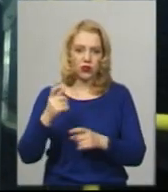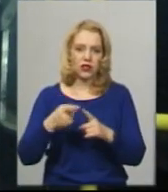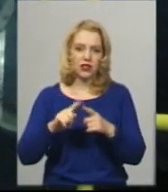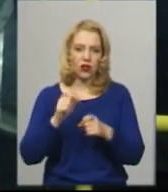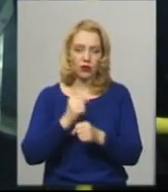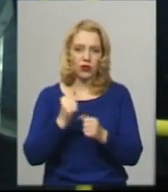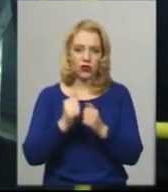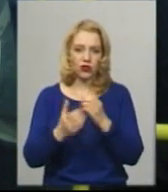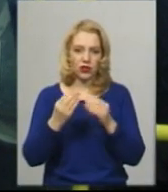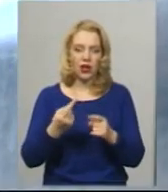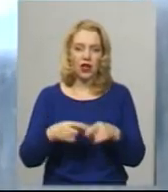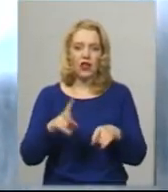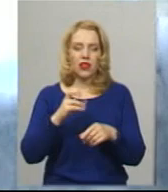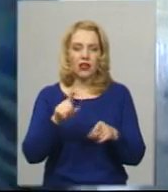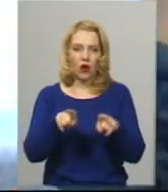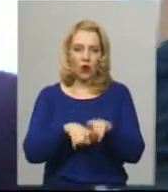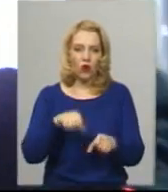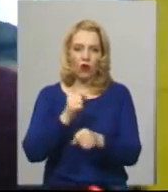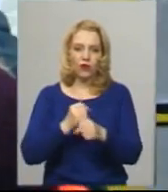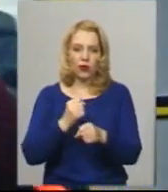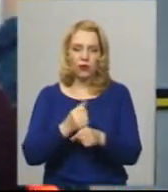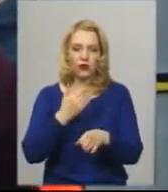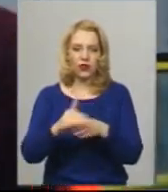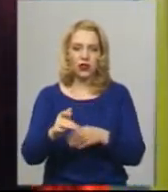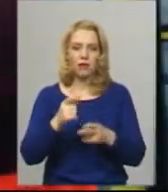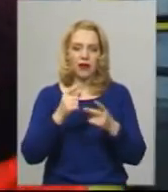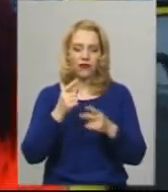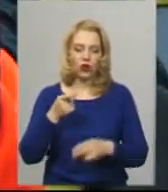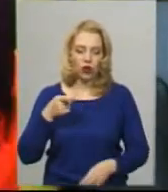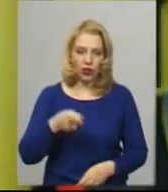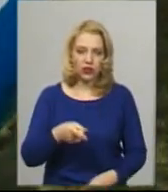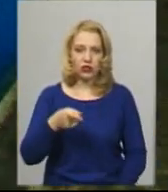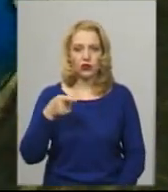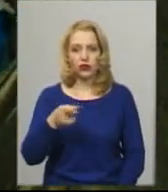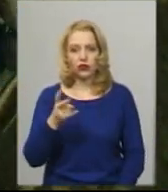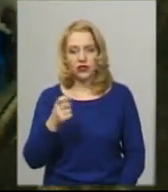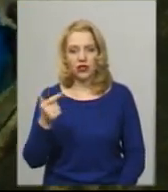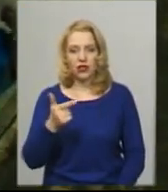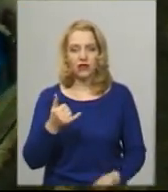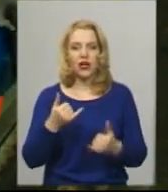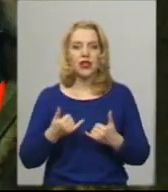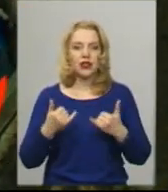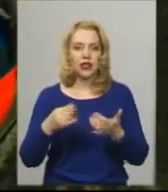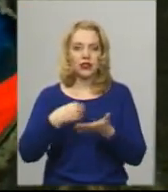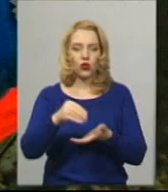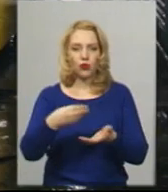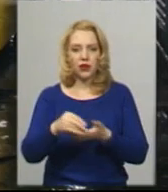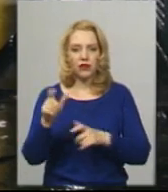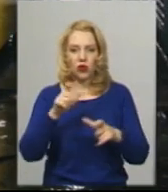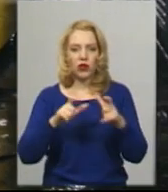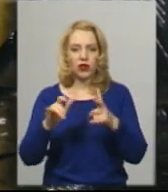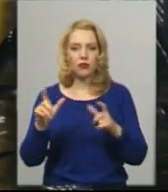На місяць саме на таку обробку виділяли півтори-дві тисячі гривень. На закупівлю спеціальних засобів, каже директор Хмельницького комунального